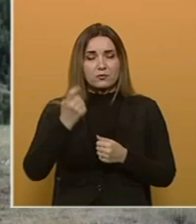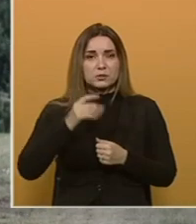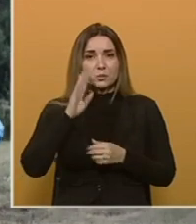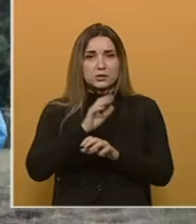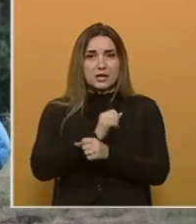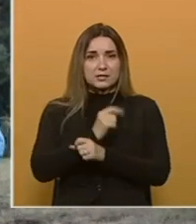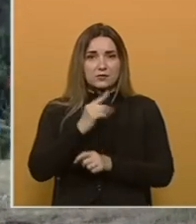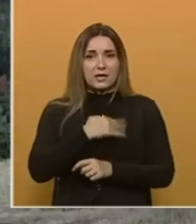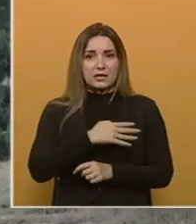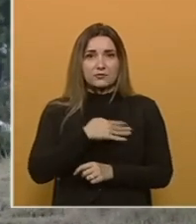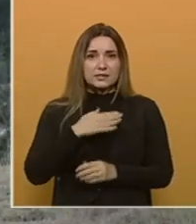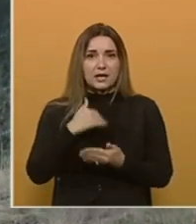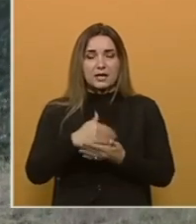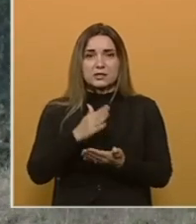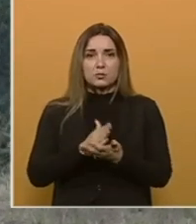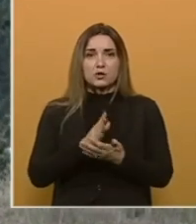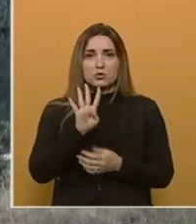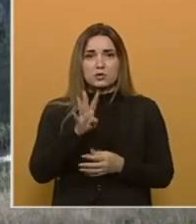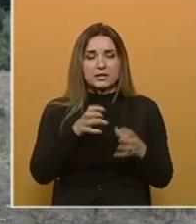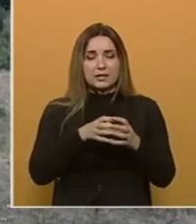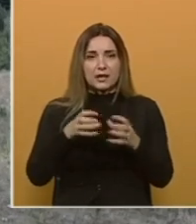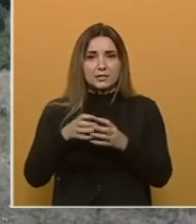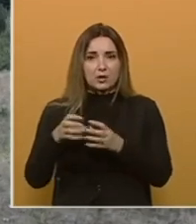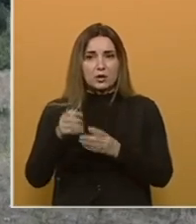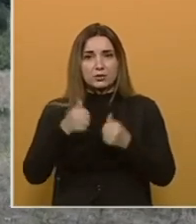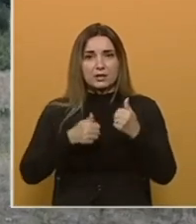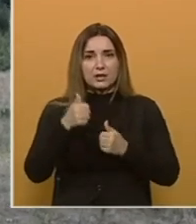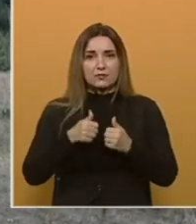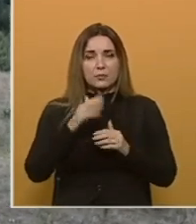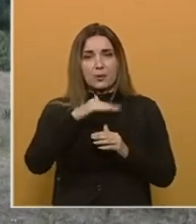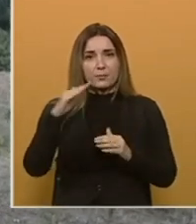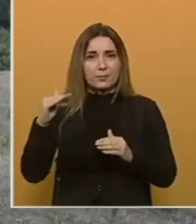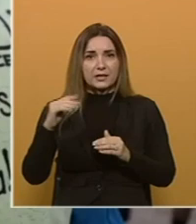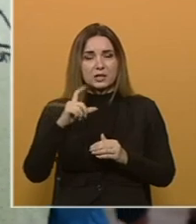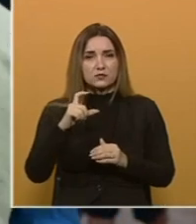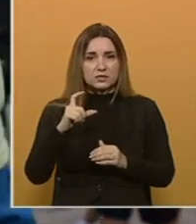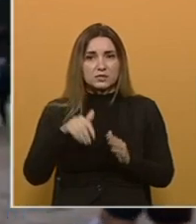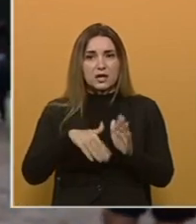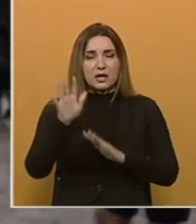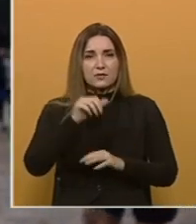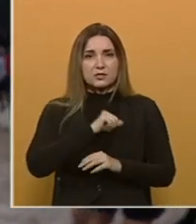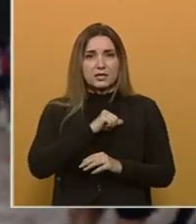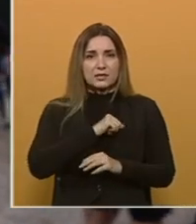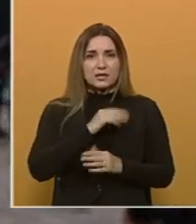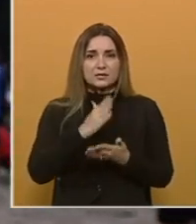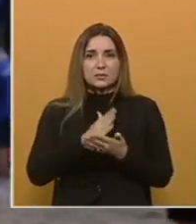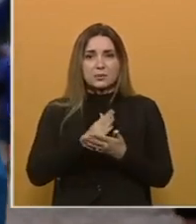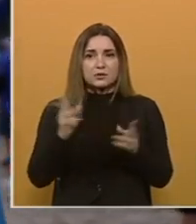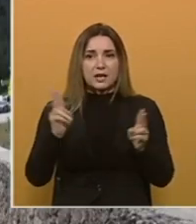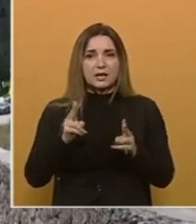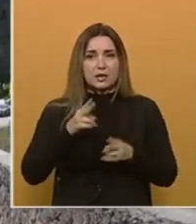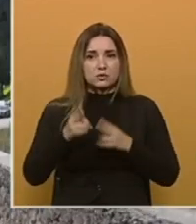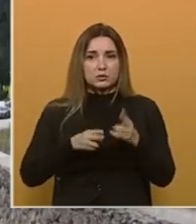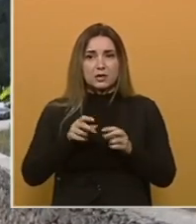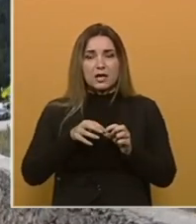i Hercegovine i Hrvatske raspoređenih u četiri kategorije utrkivalo po planini Čvrsnici. Najveći interes vladao je za najkraću utrku,